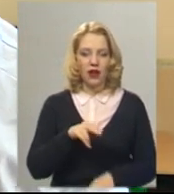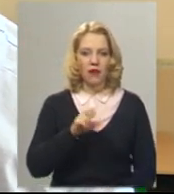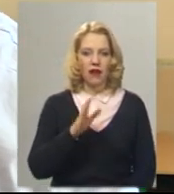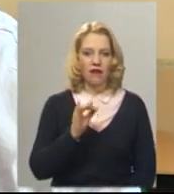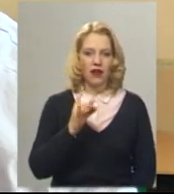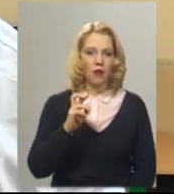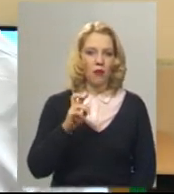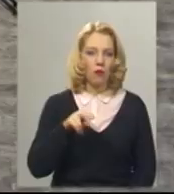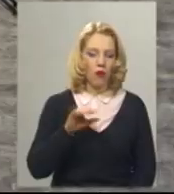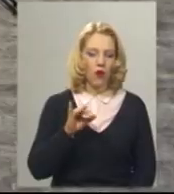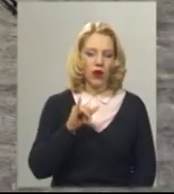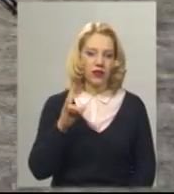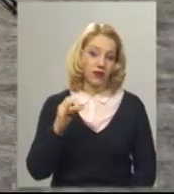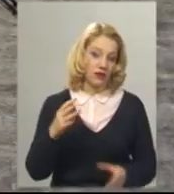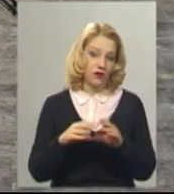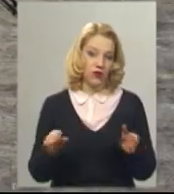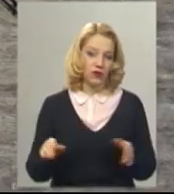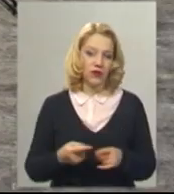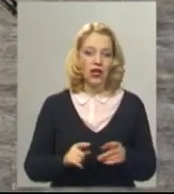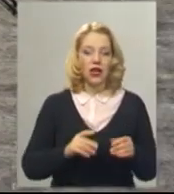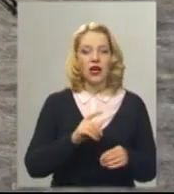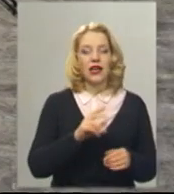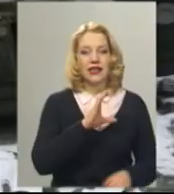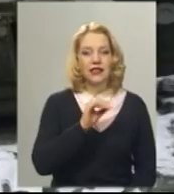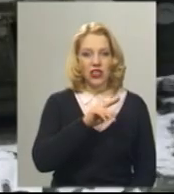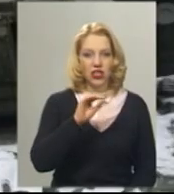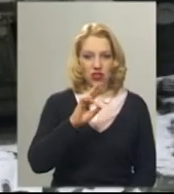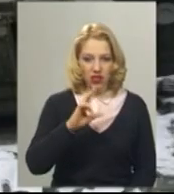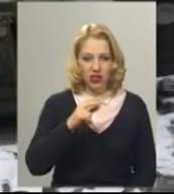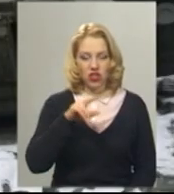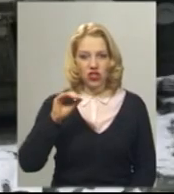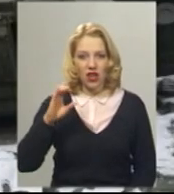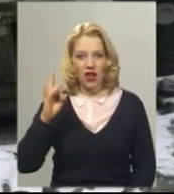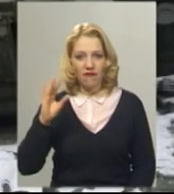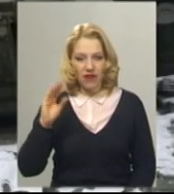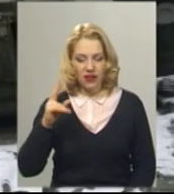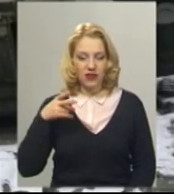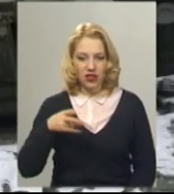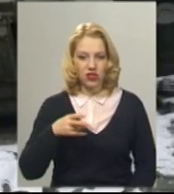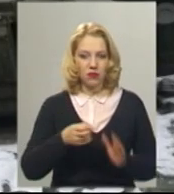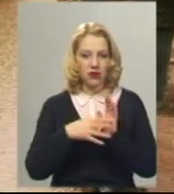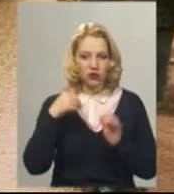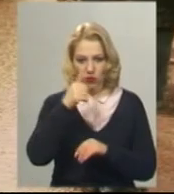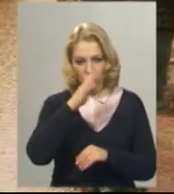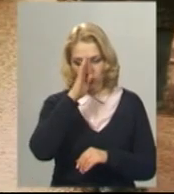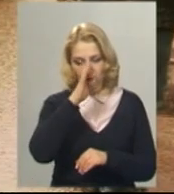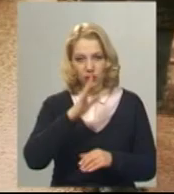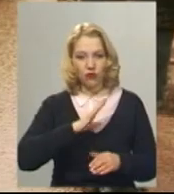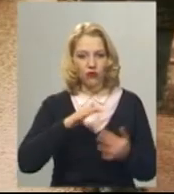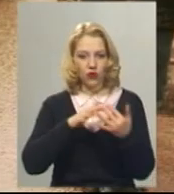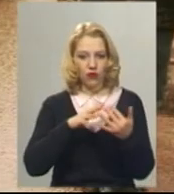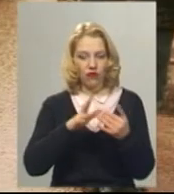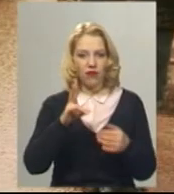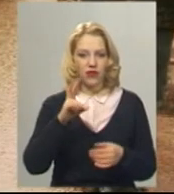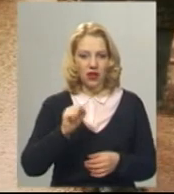зробили собі. Та все. Січня-почерень 2015 року Сергій Тимофійко воював на сході України. Мені довелося з